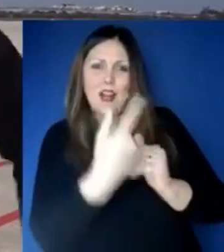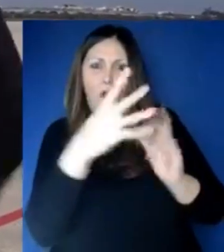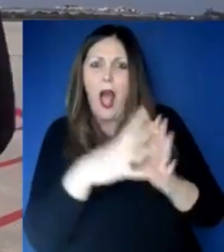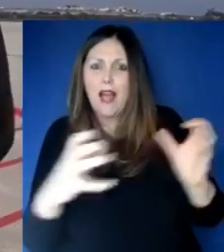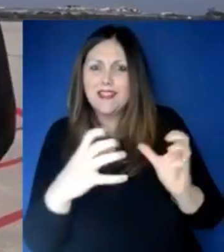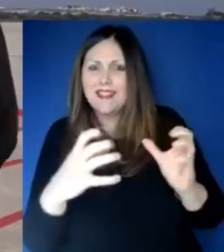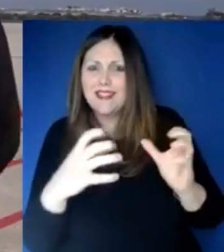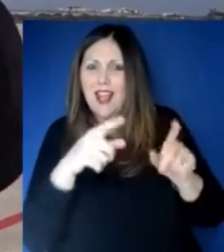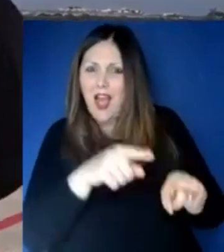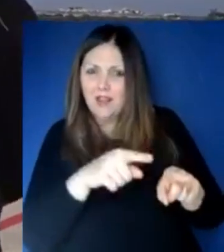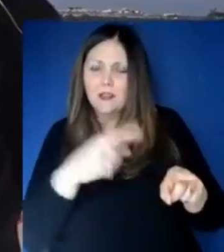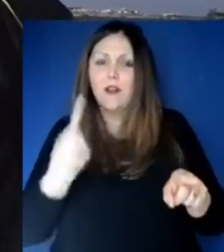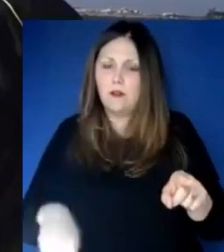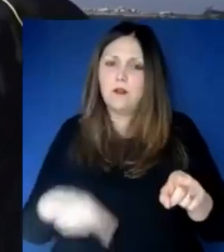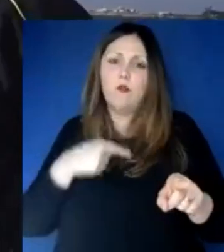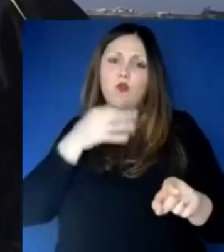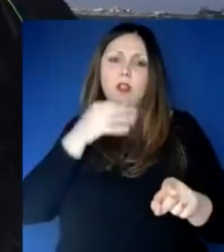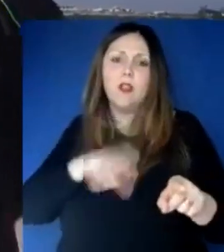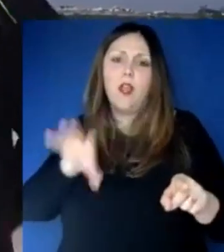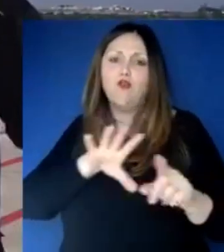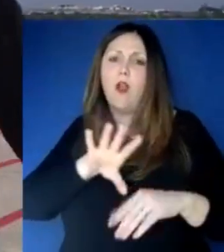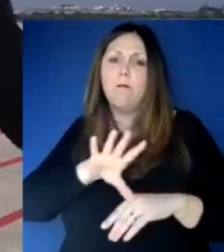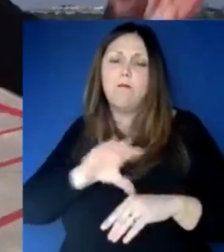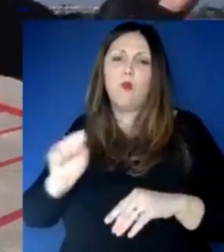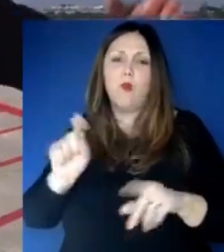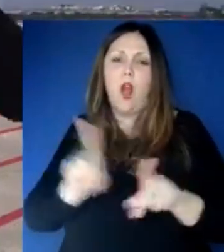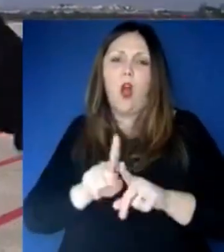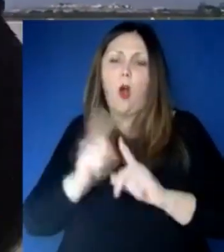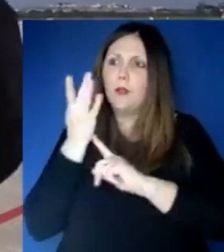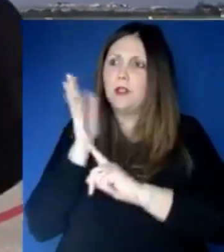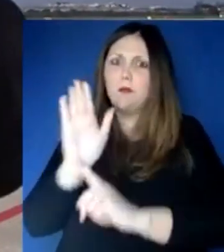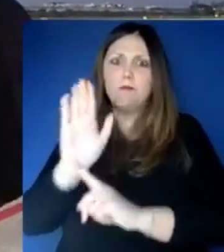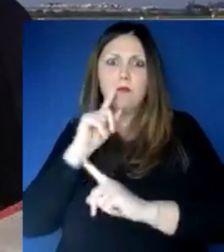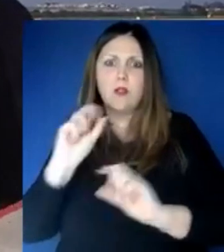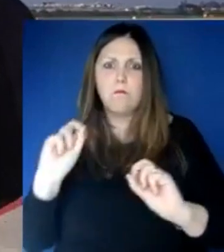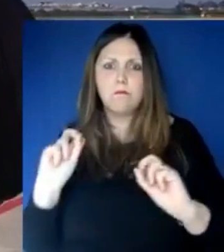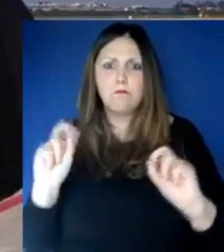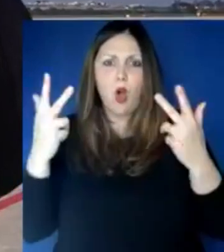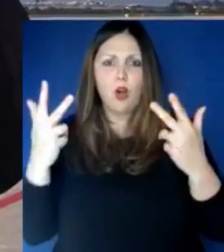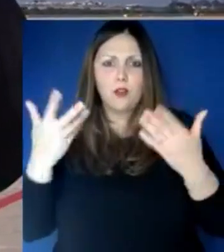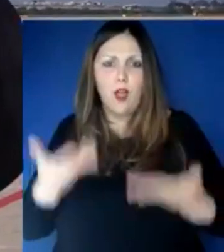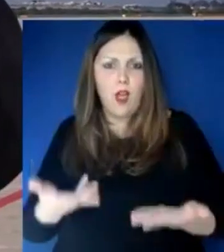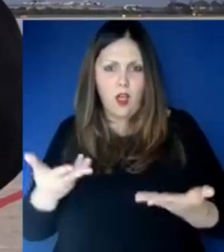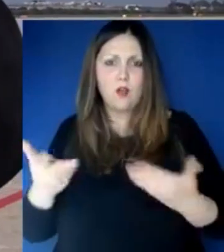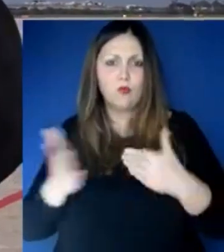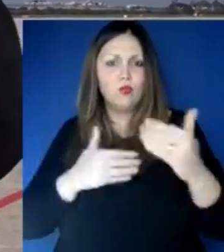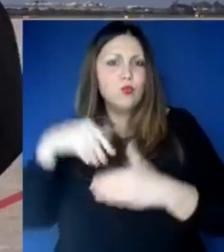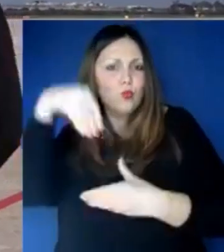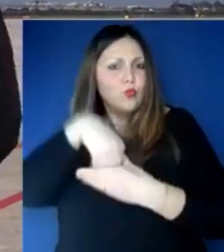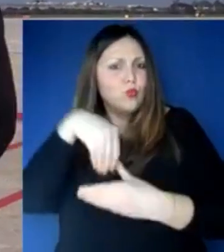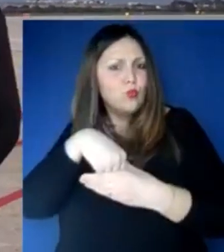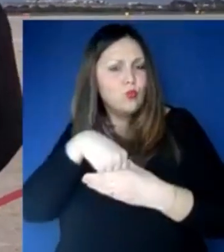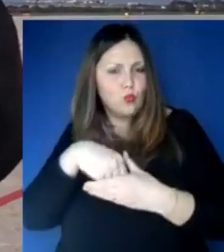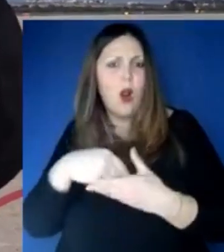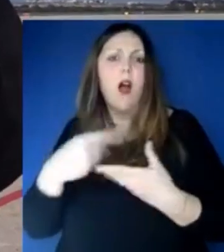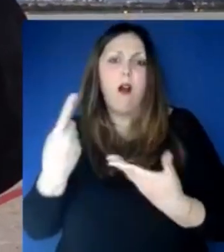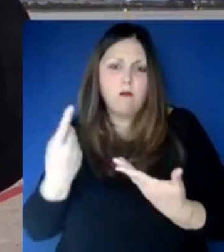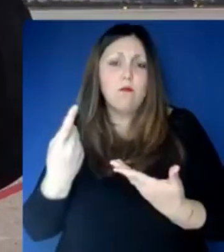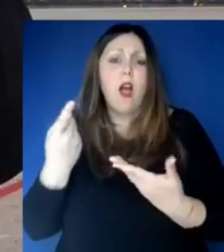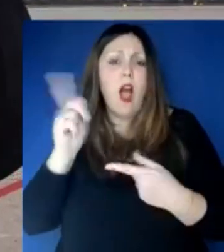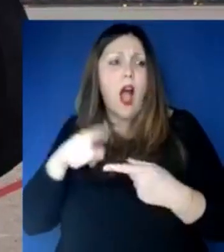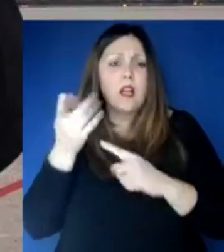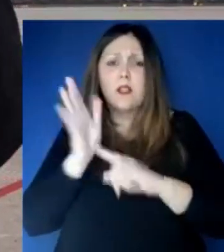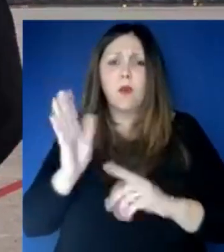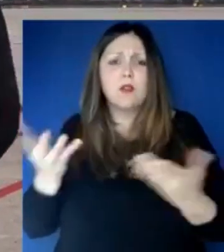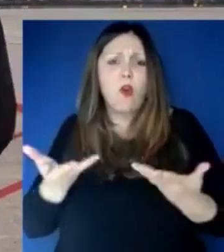confermata dal fatto che questa roba verrà depositata qui presso gli aeroporti di Puglia, quindi non avremo